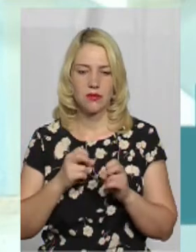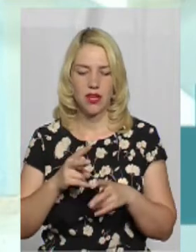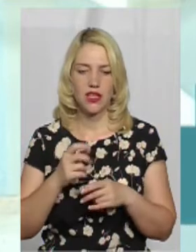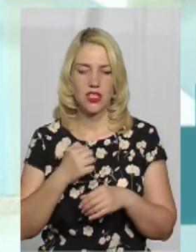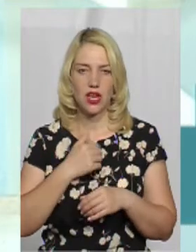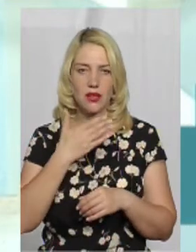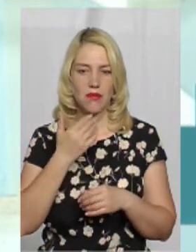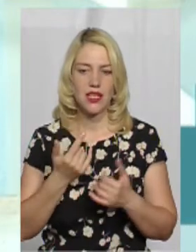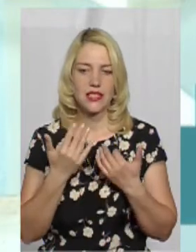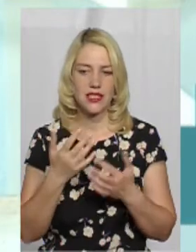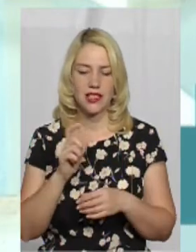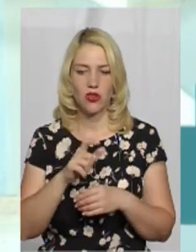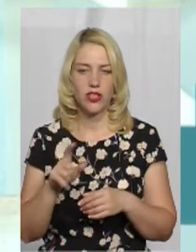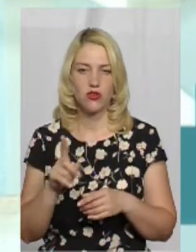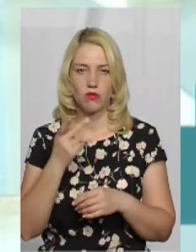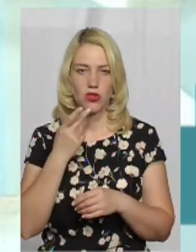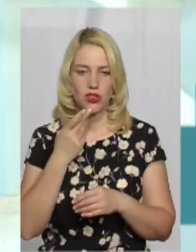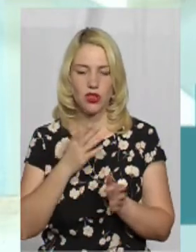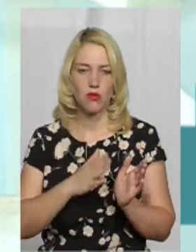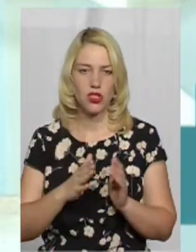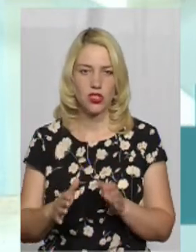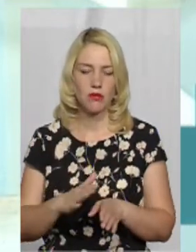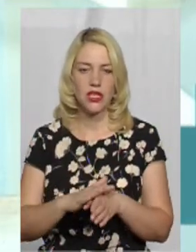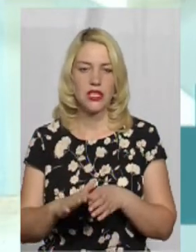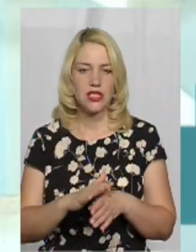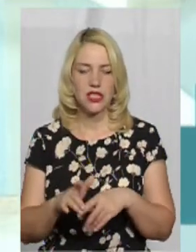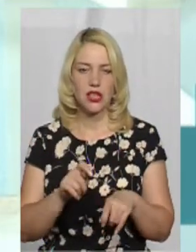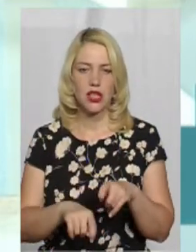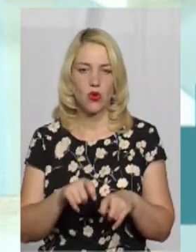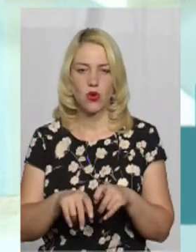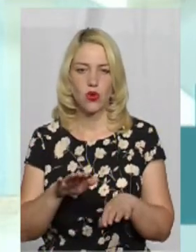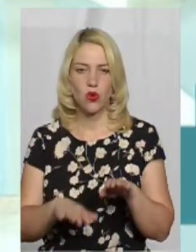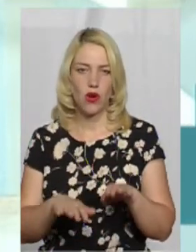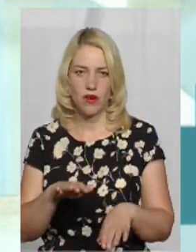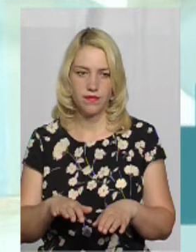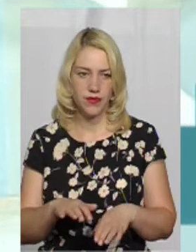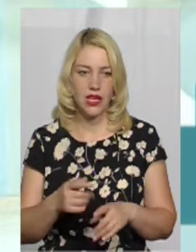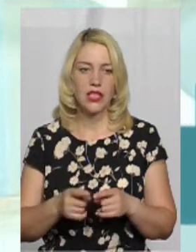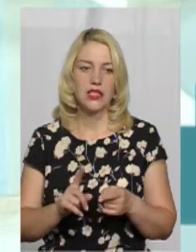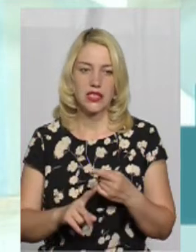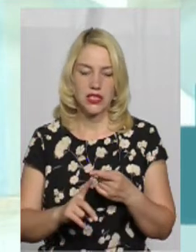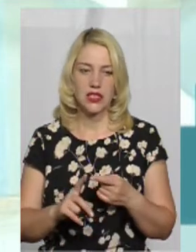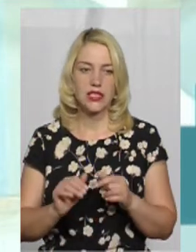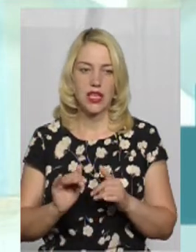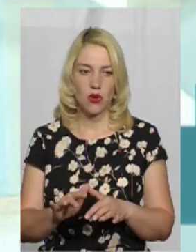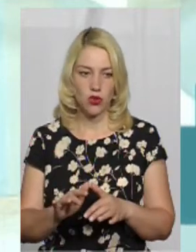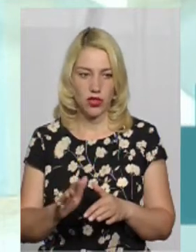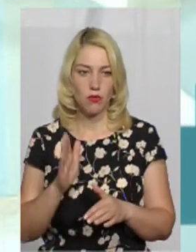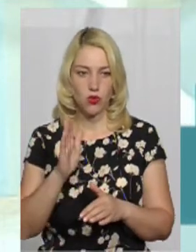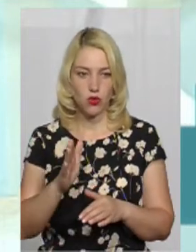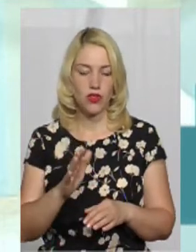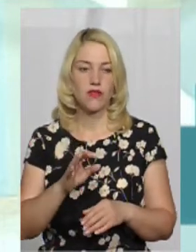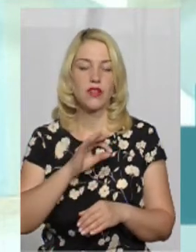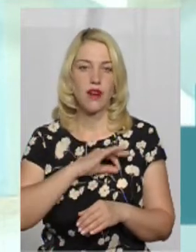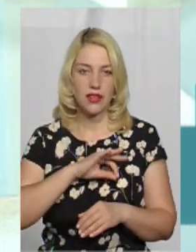кількості працівників, щоб в постійному режимі здійснювати габаритно-габаритно-габаритний контроль в цілодобовому режимі. Дані заходи будуть